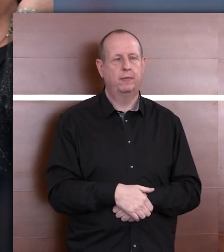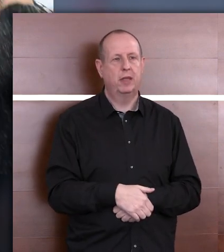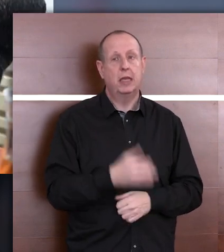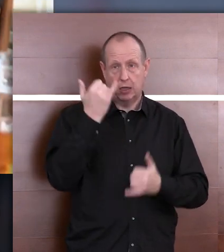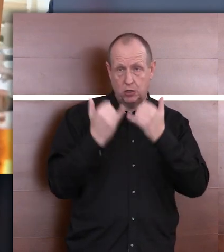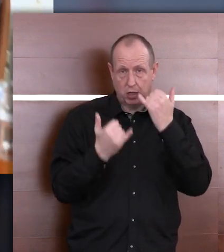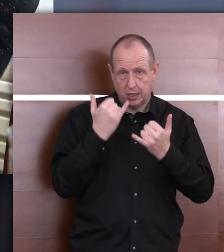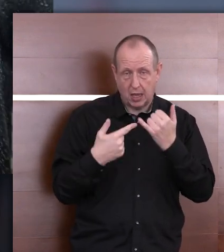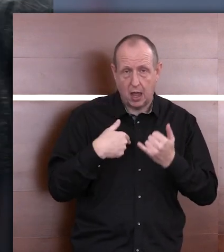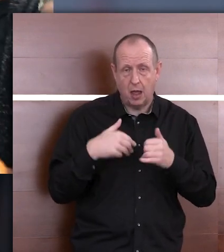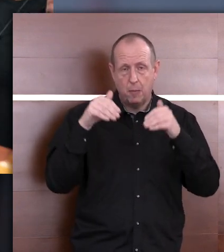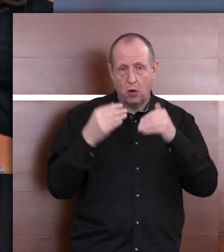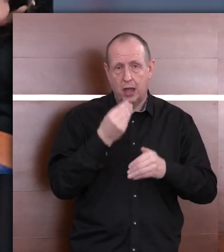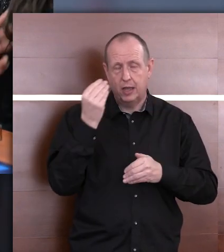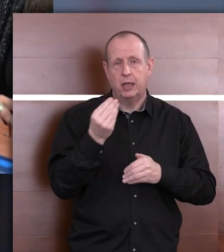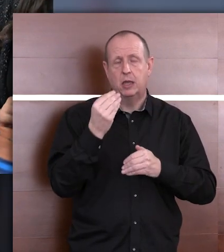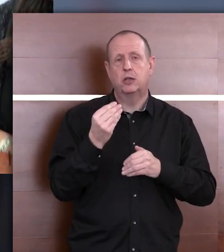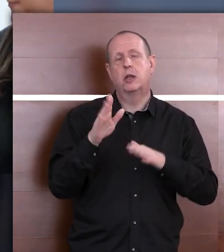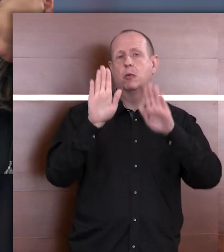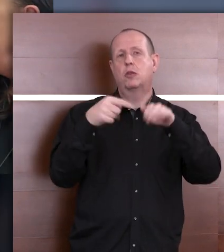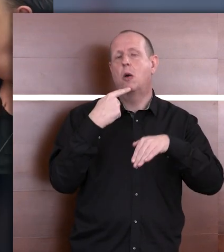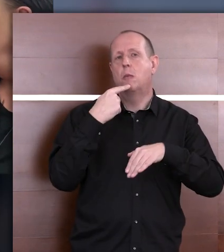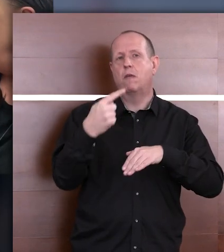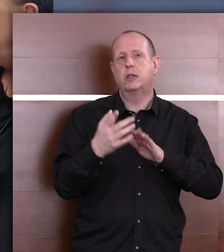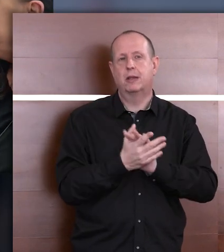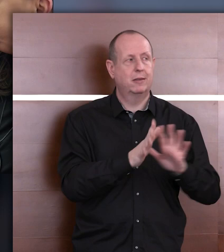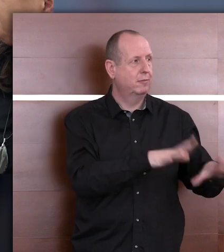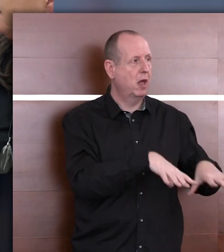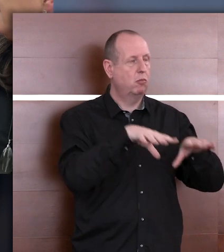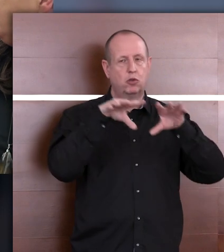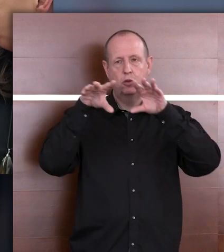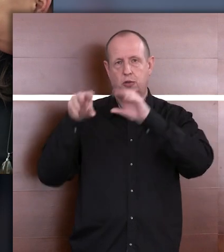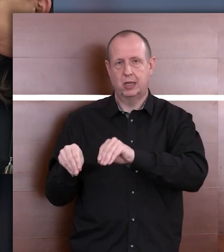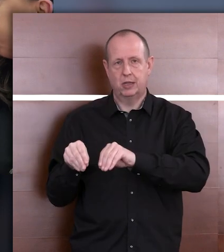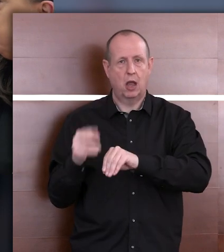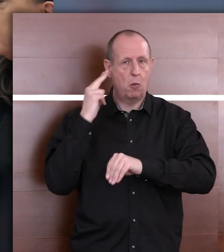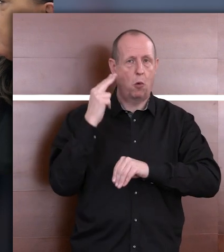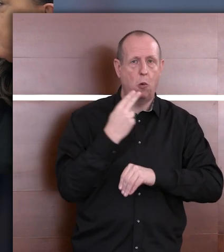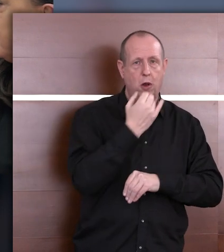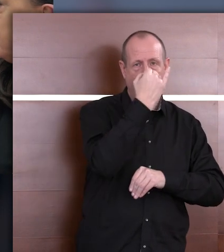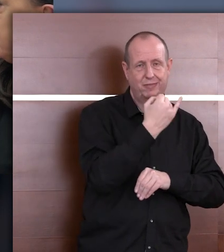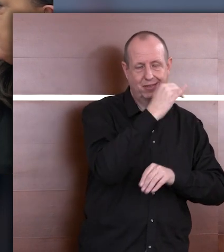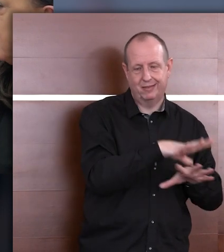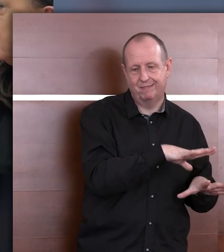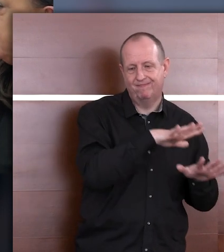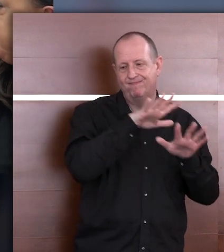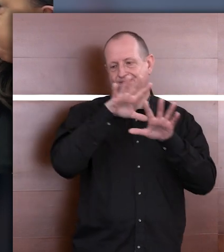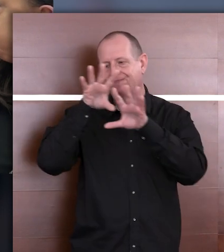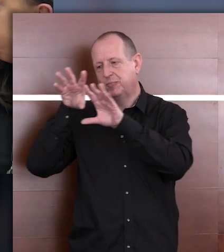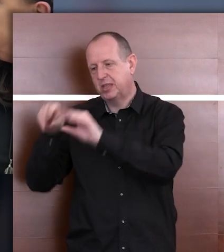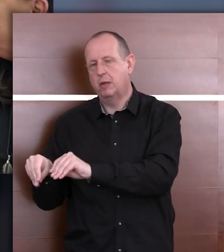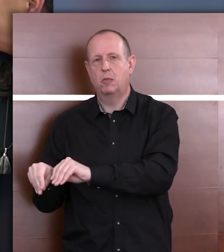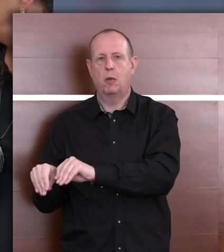jeżeli mogę, jeszcze tutaj w kontekście tego, co zostało powiedziane odnośnie przenoszenia dzieci głuchych ze szkół ogólnodostępnych do